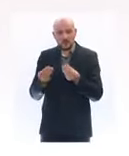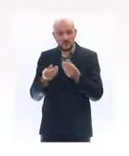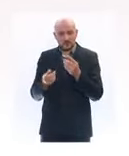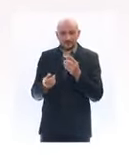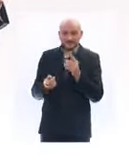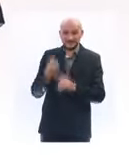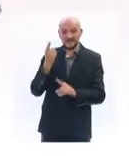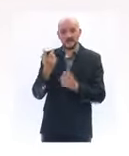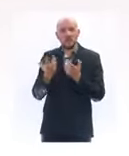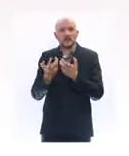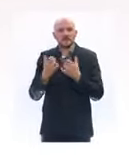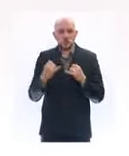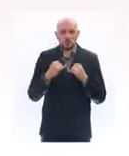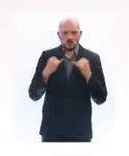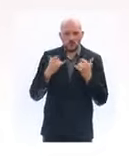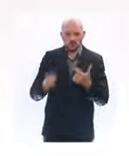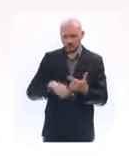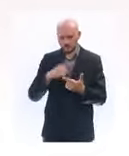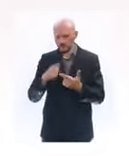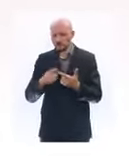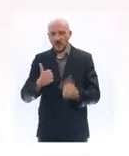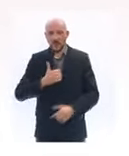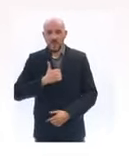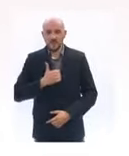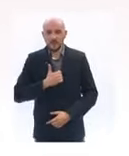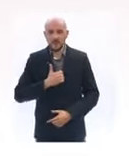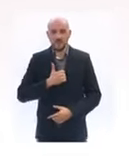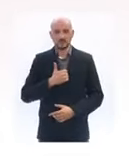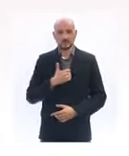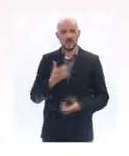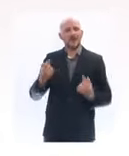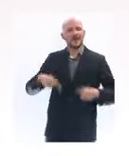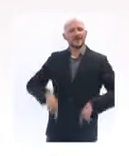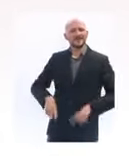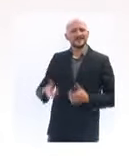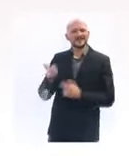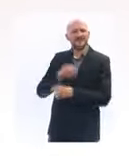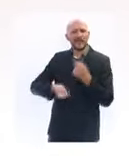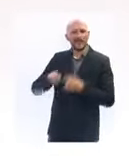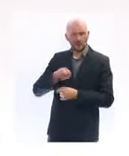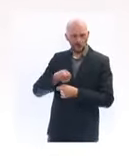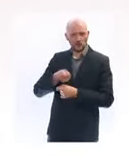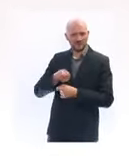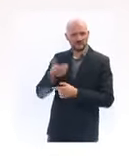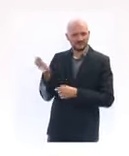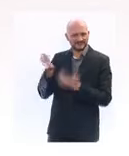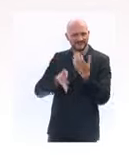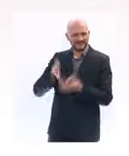les indépendants. Monsieur le maire y a fait allusion à plusieurs reprises dans son intervention.